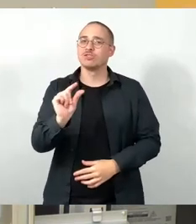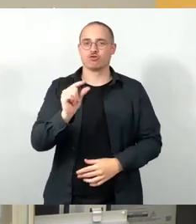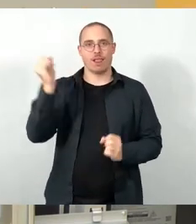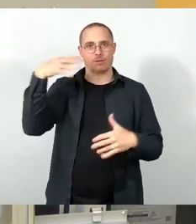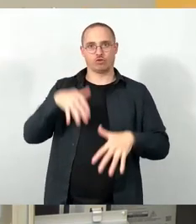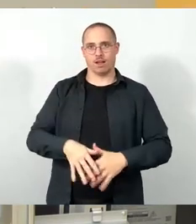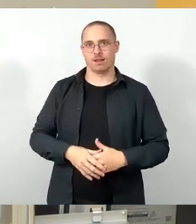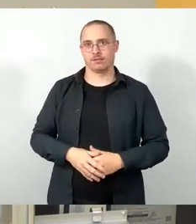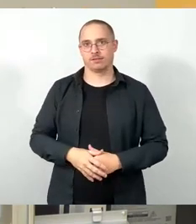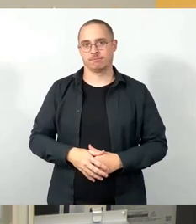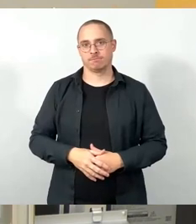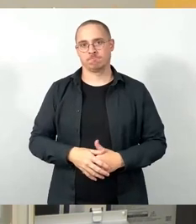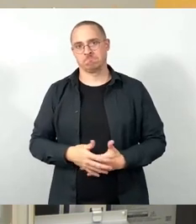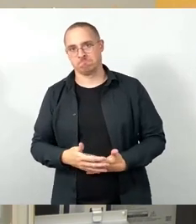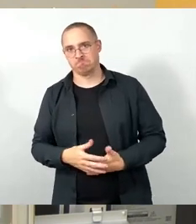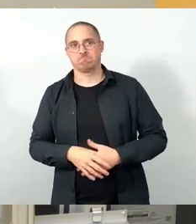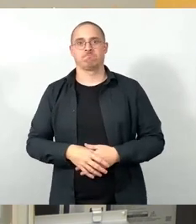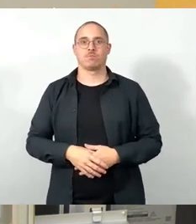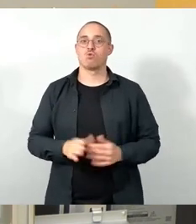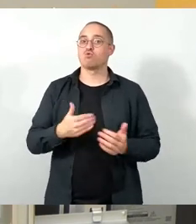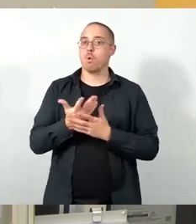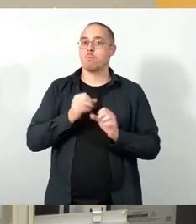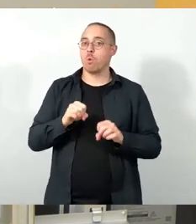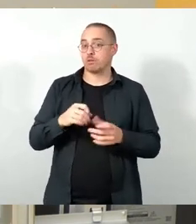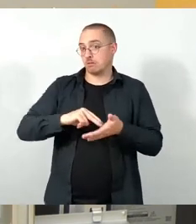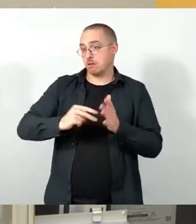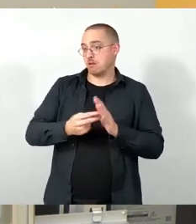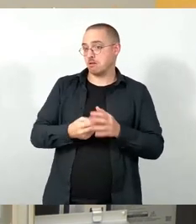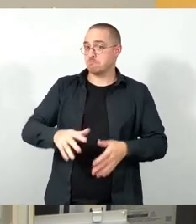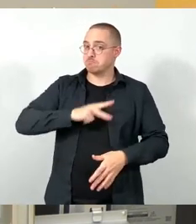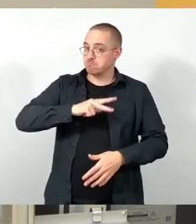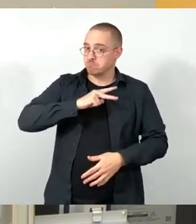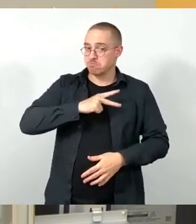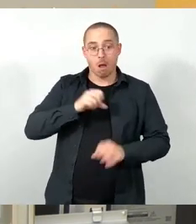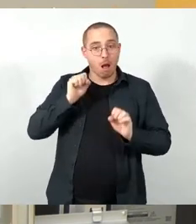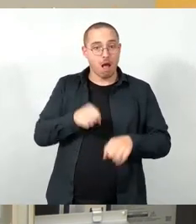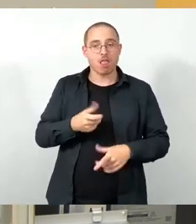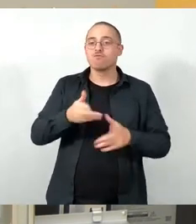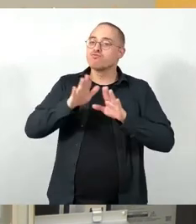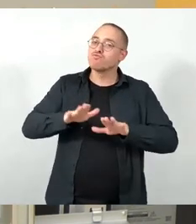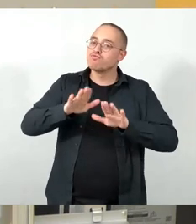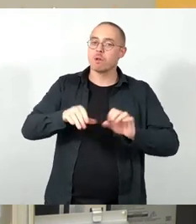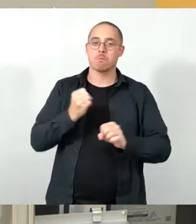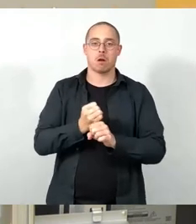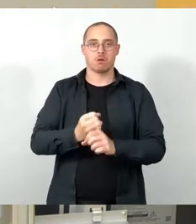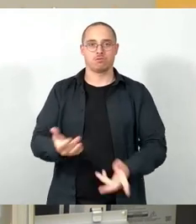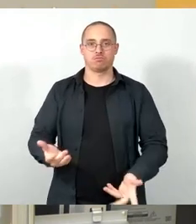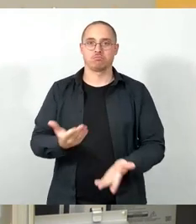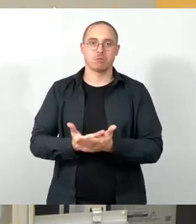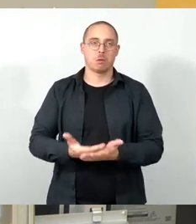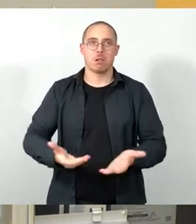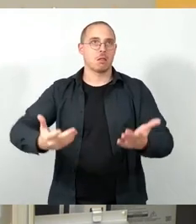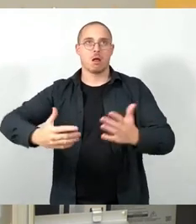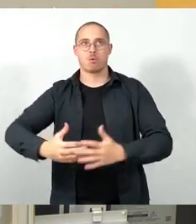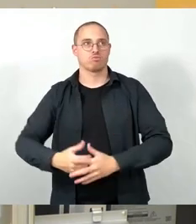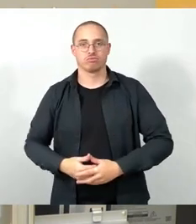natürlich mit den neuen Möglichkeiten der Technik, kann man das auch dezent machen. Es reicht ja, wenn da zum Beispiel so eine Lichtleiste